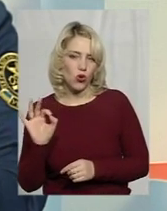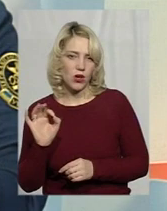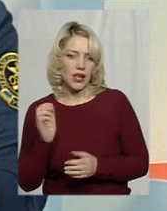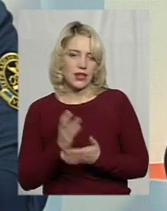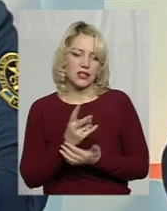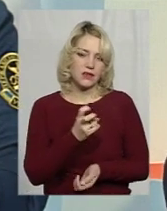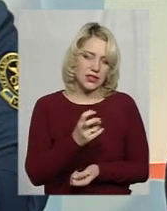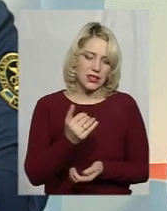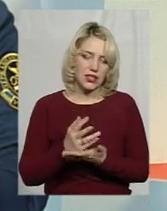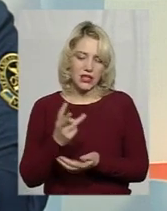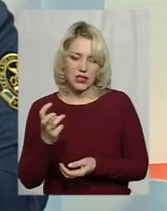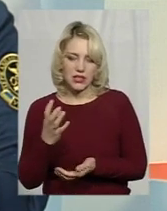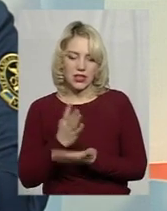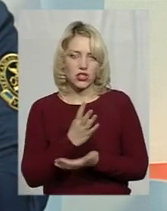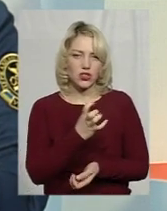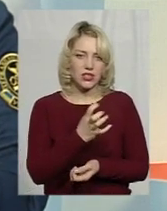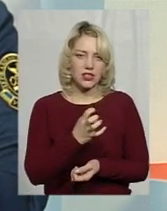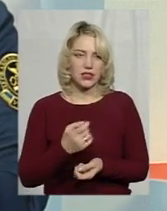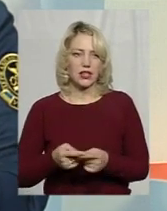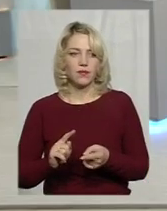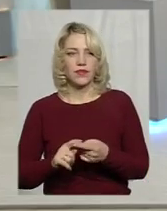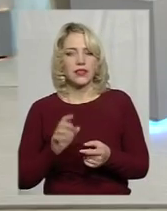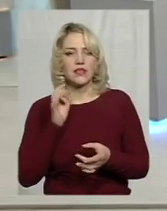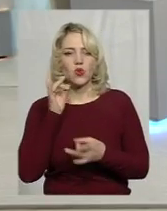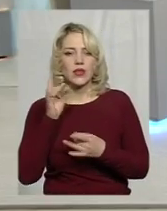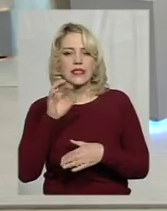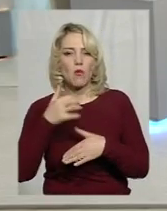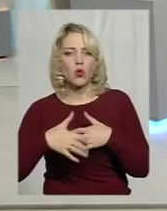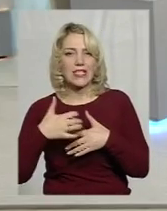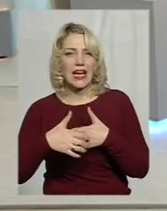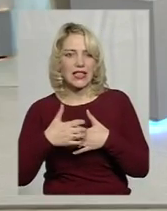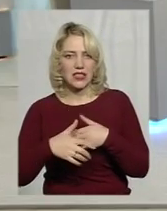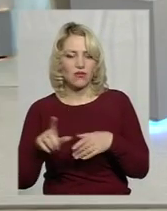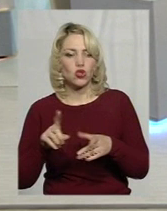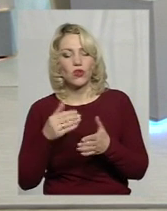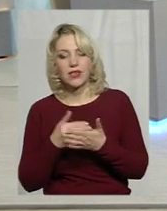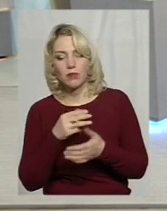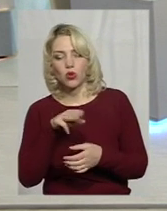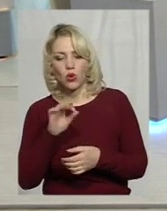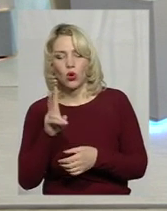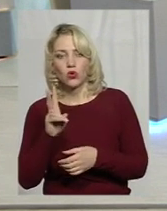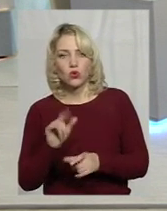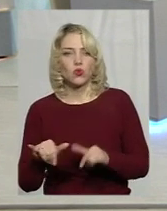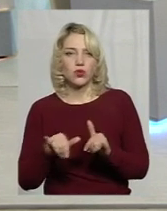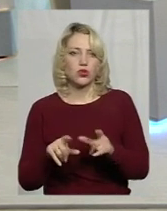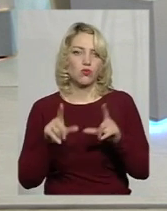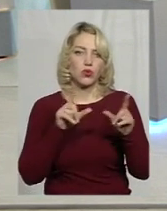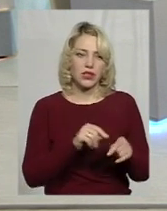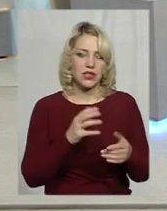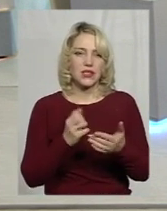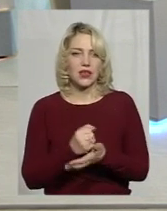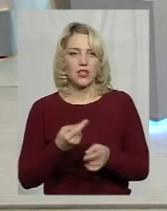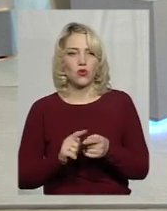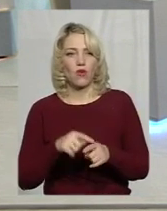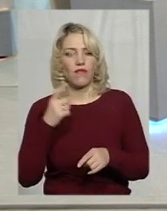200, 300, 400 євро озвучуються за посередницькі послуги, що нібито хтось поїде кудись, знайде твого власника,